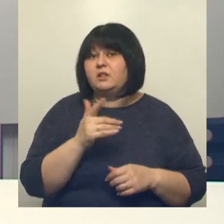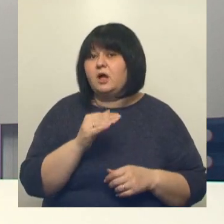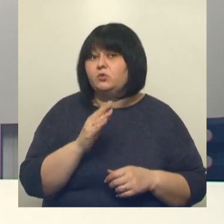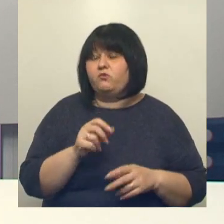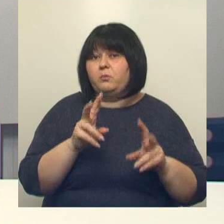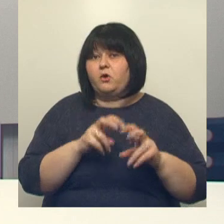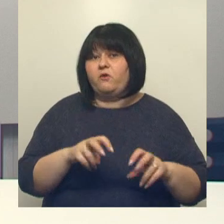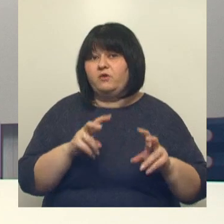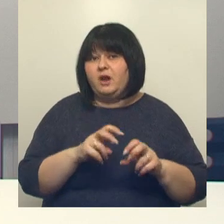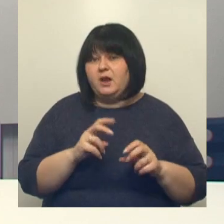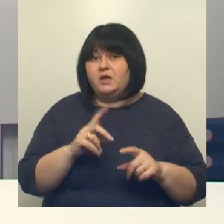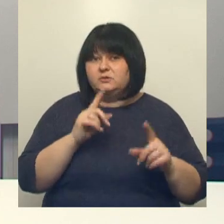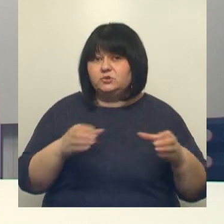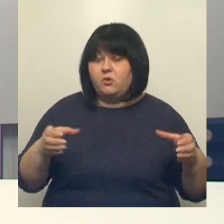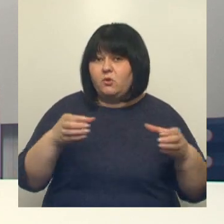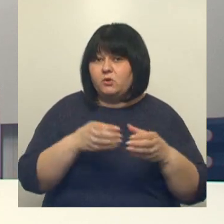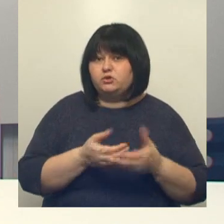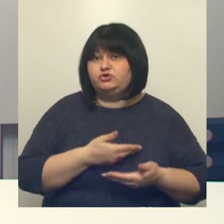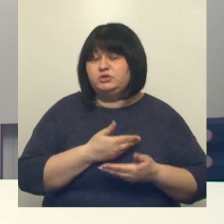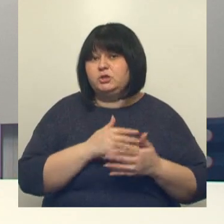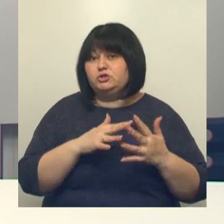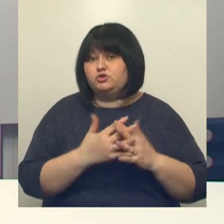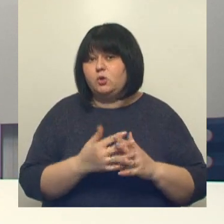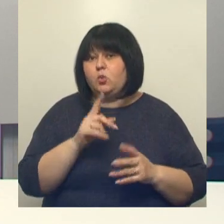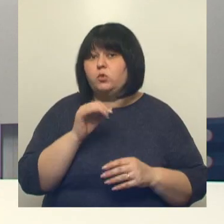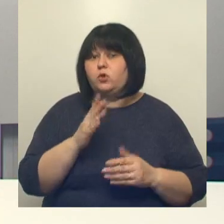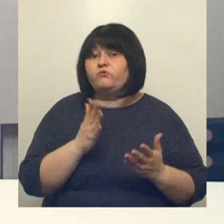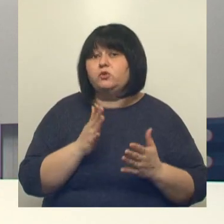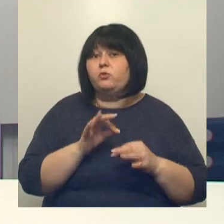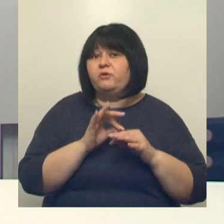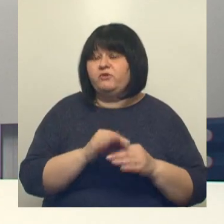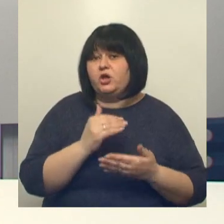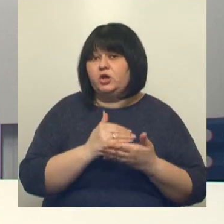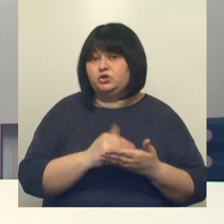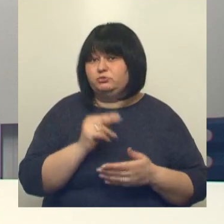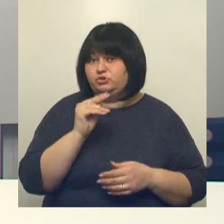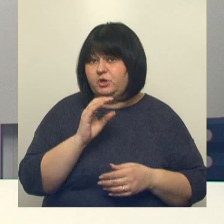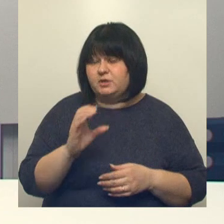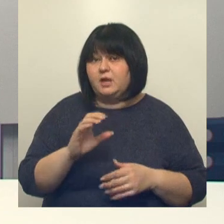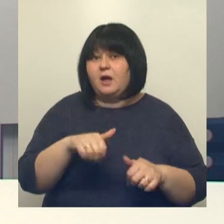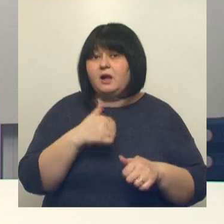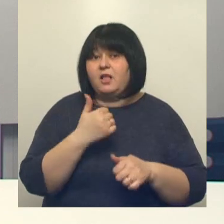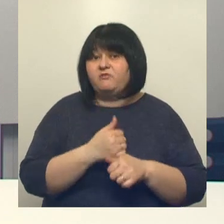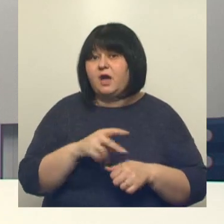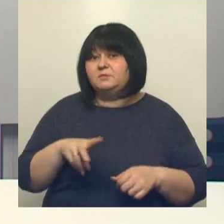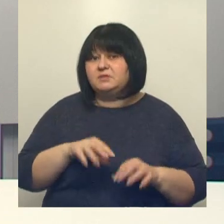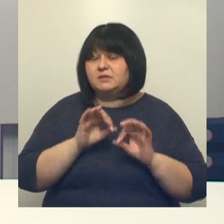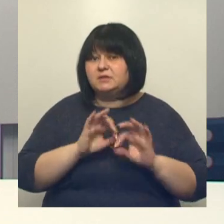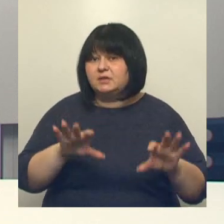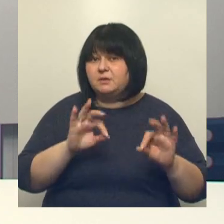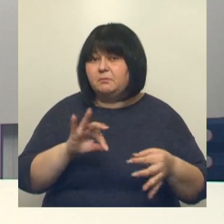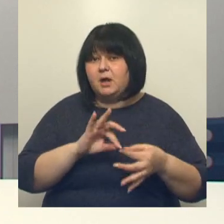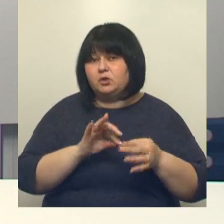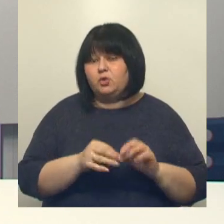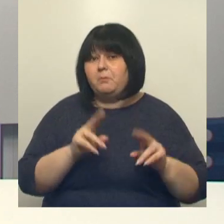провели сходы жителей сел и хуторов, в которых введен режим ЧАЭС. Главы администрации подробно разъясняли порядок и